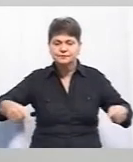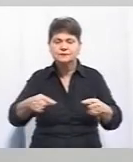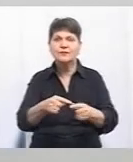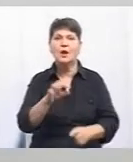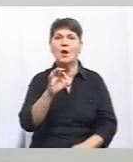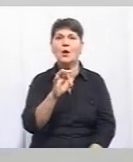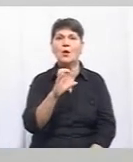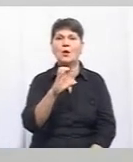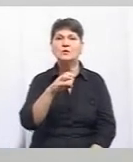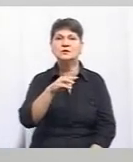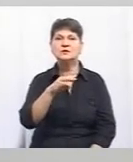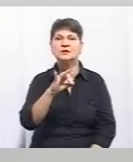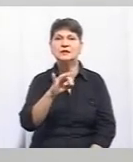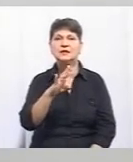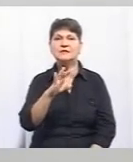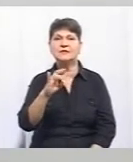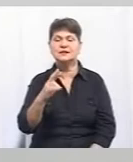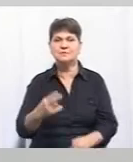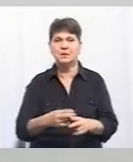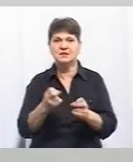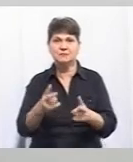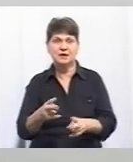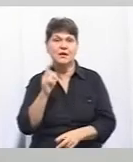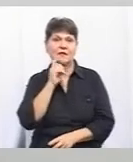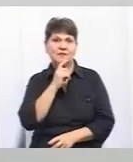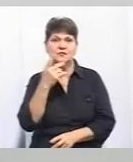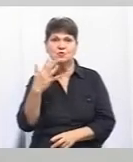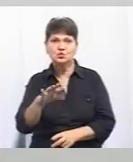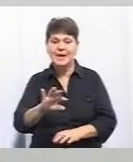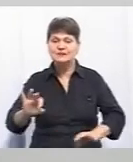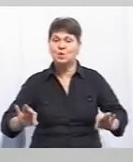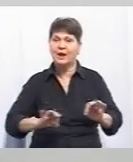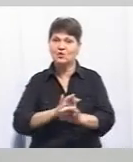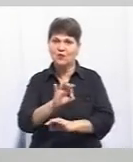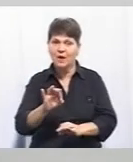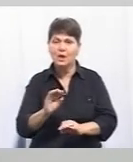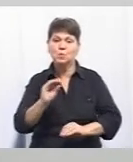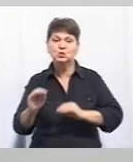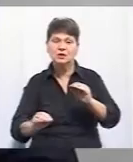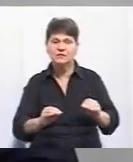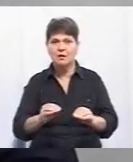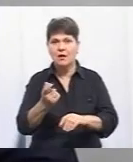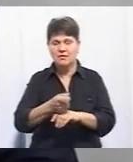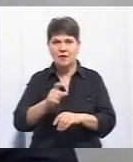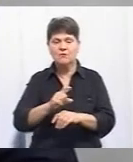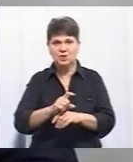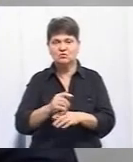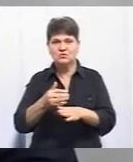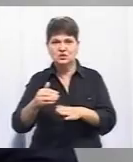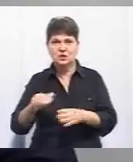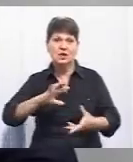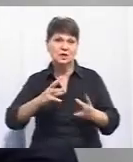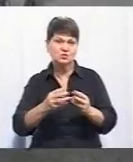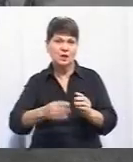ми вже на ділянках великій кількості спроєктували, встановили, і воно позитивний, на більшій частині дало позитивний результат. В